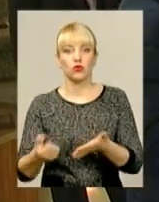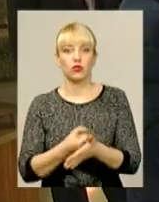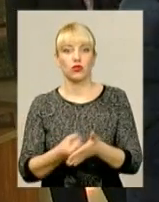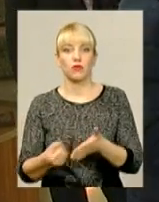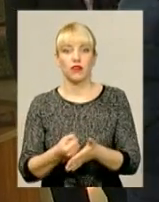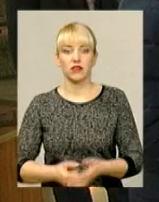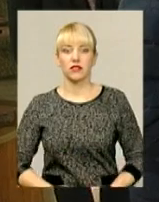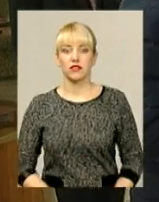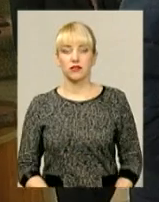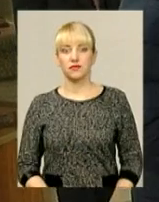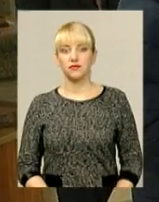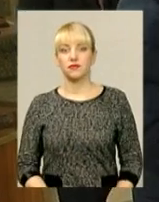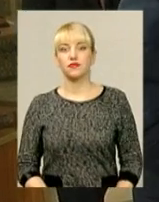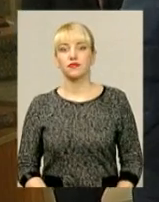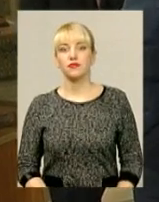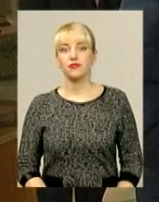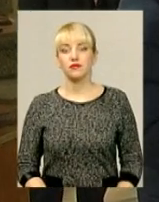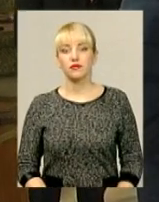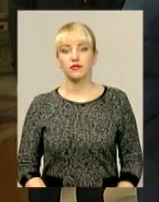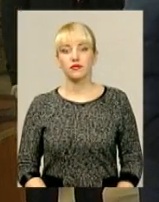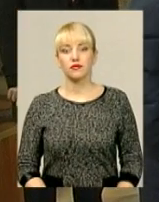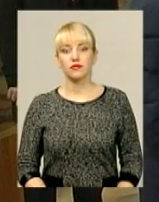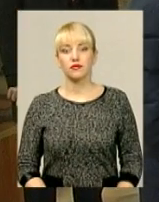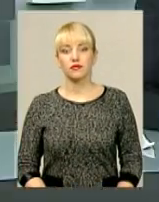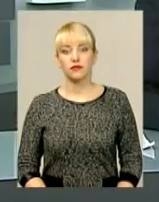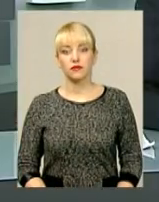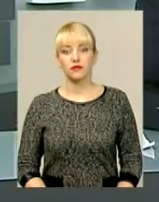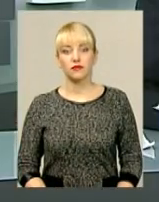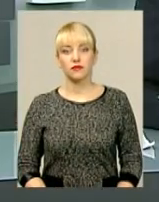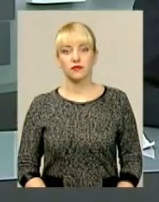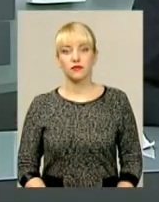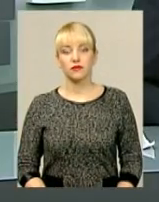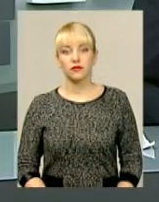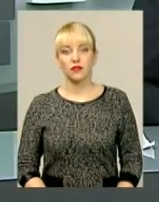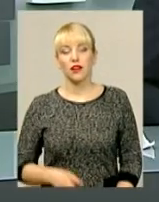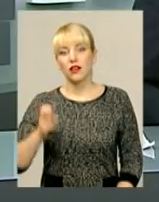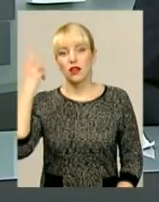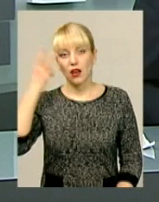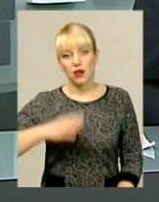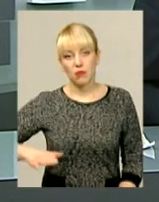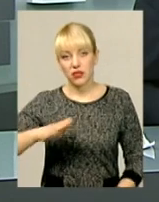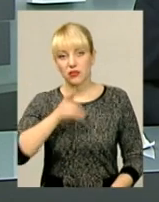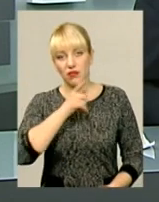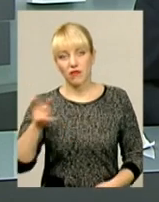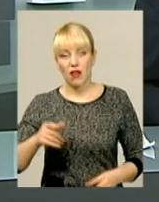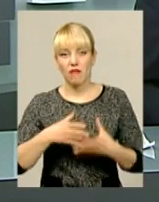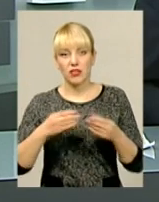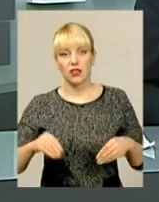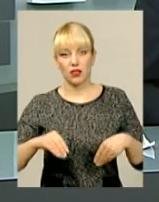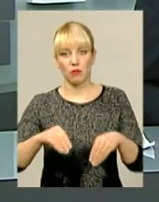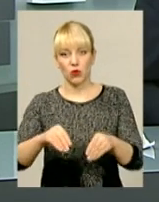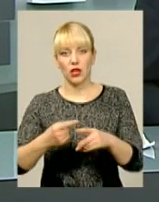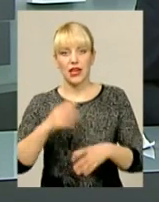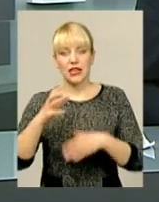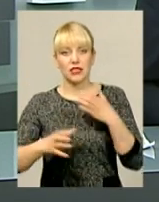Надія Драганчук, Віктор Кривий для інформаційного випуску. А на Хмельниччині триває весняна посівна. Світові